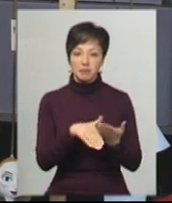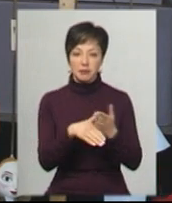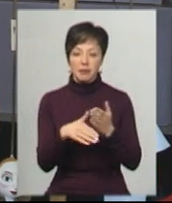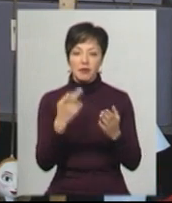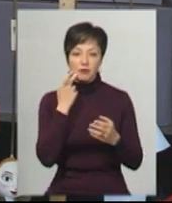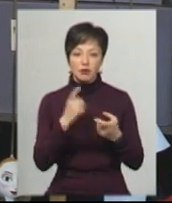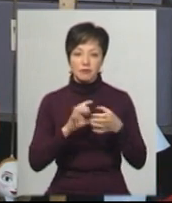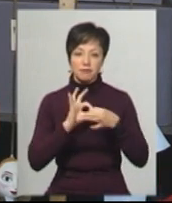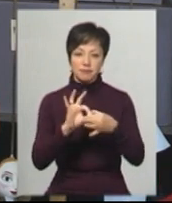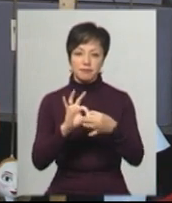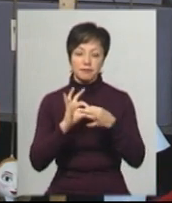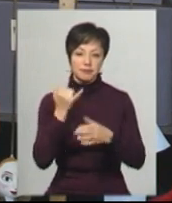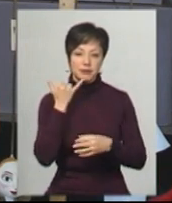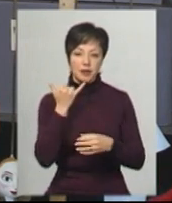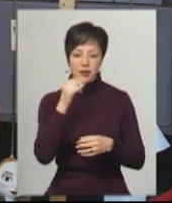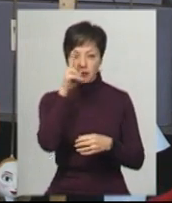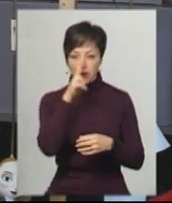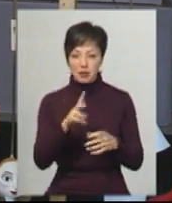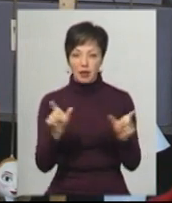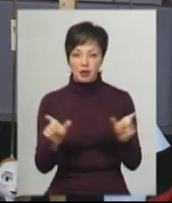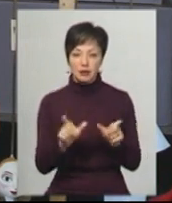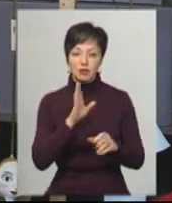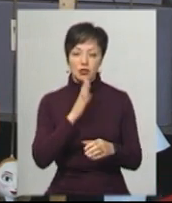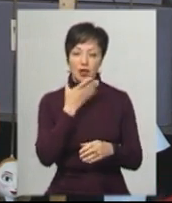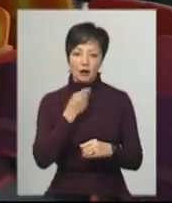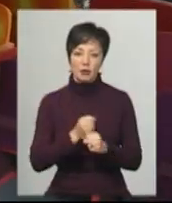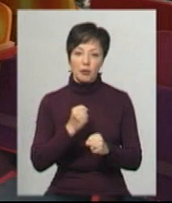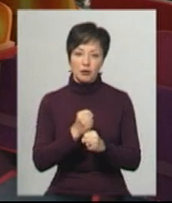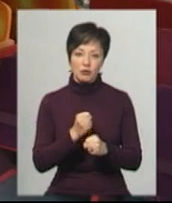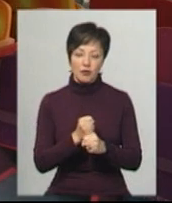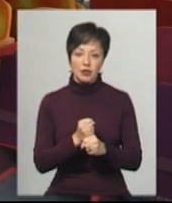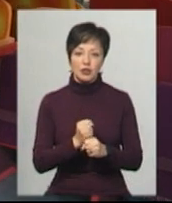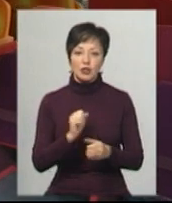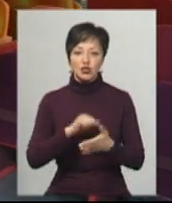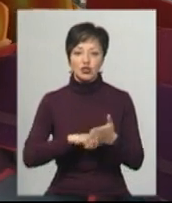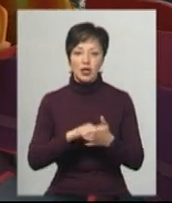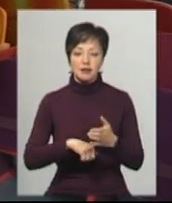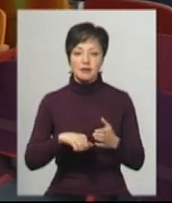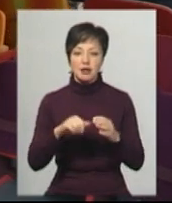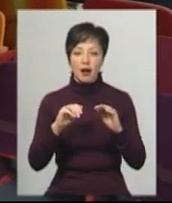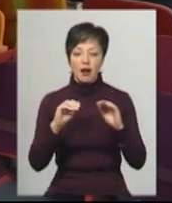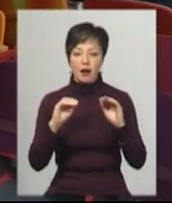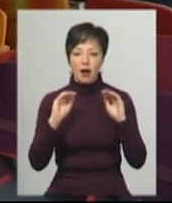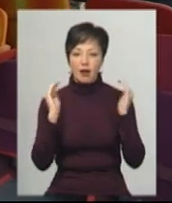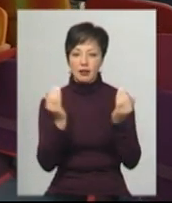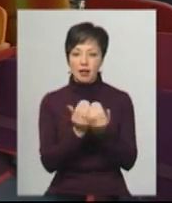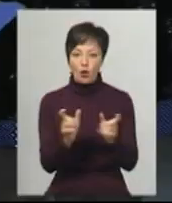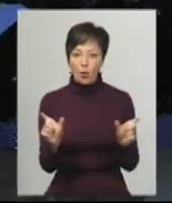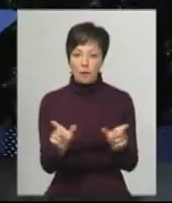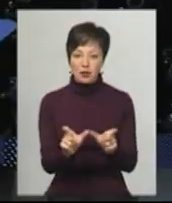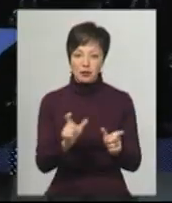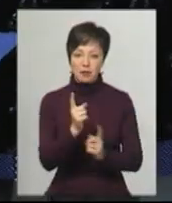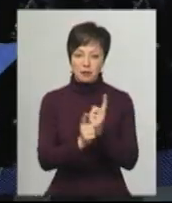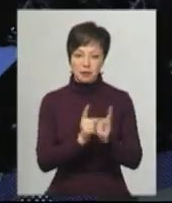постійний зв'язок. Загалом два місяці на карантині дівчата гарно попрацювали. Через карантинні обмеження роботу в театрі перепланували так,